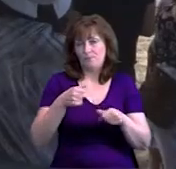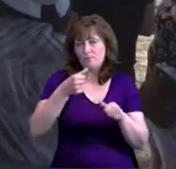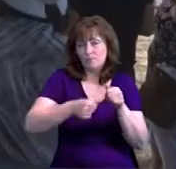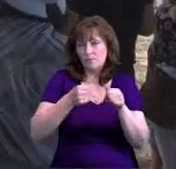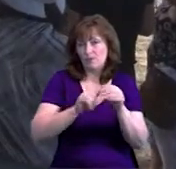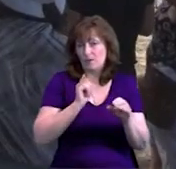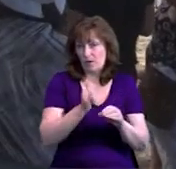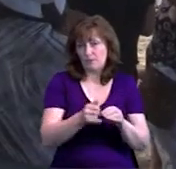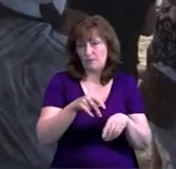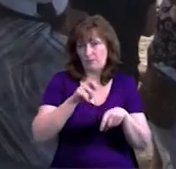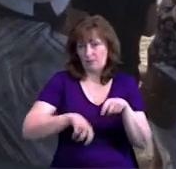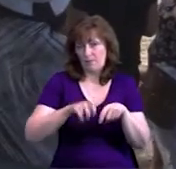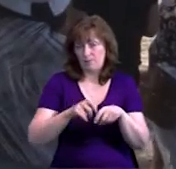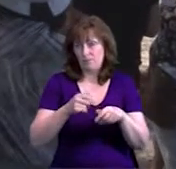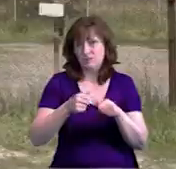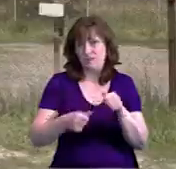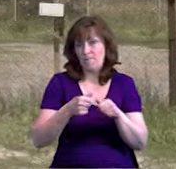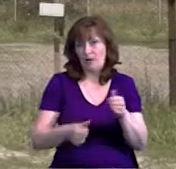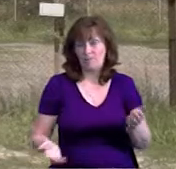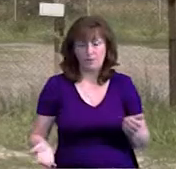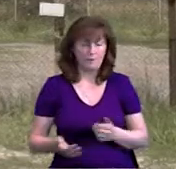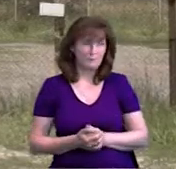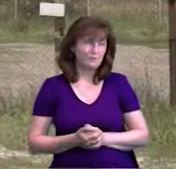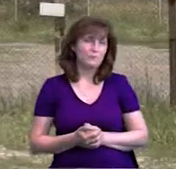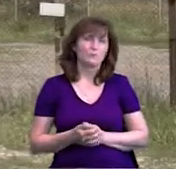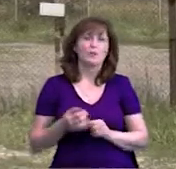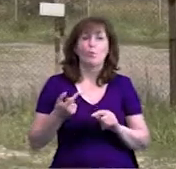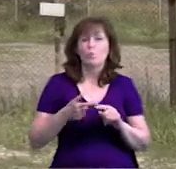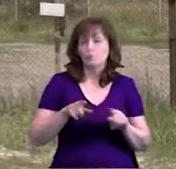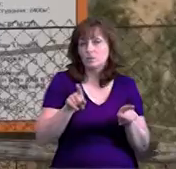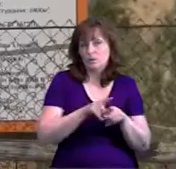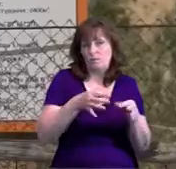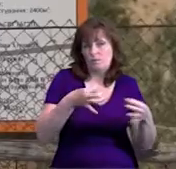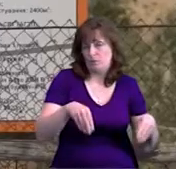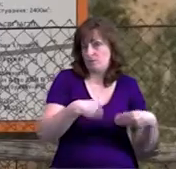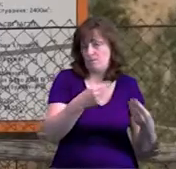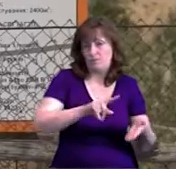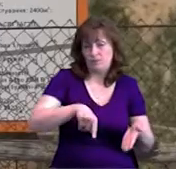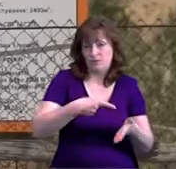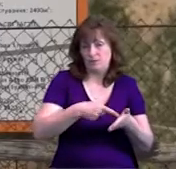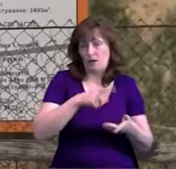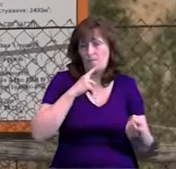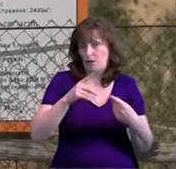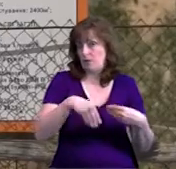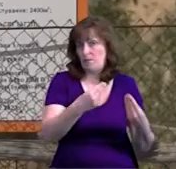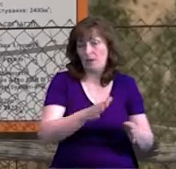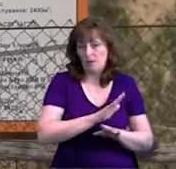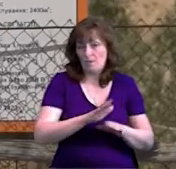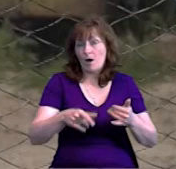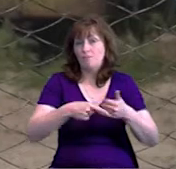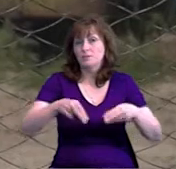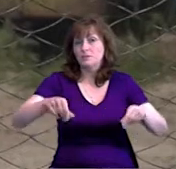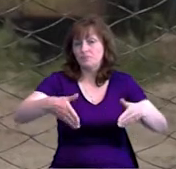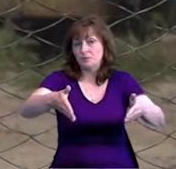начальника КП «Паркування та ринок» Миколи Гогуля, жодних дозволів місцева рада не надавала. В цьому випадку це не було потрібним. Землю надали